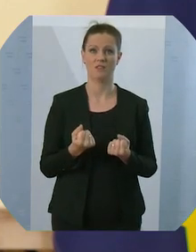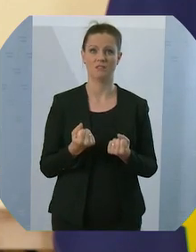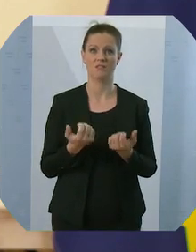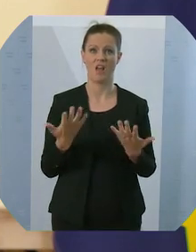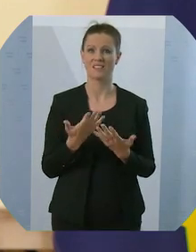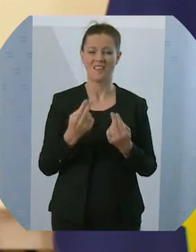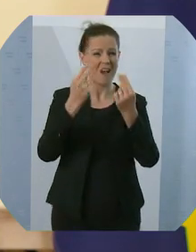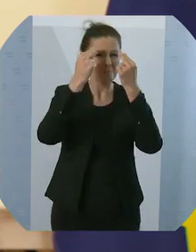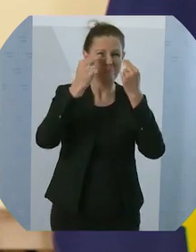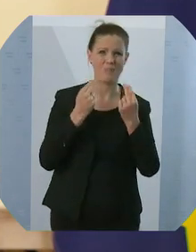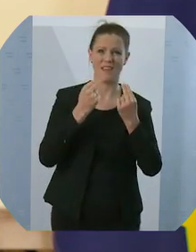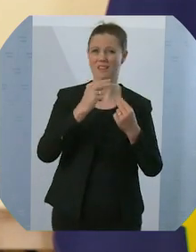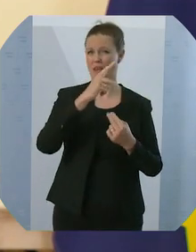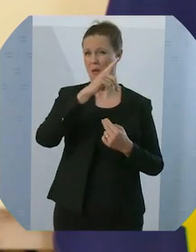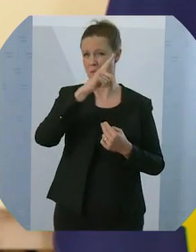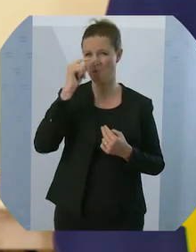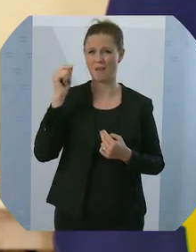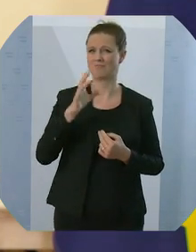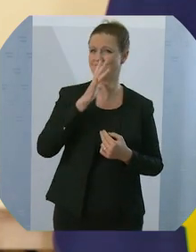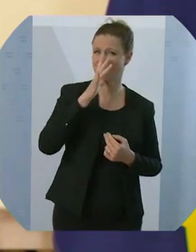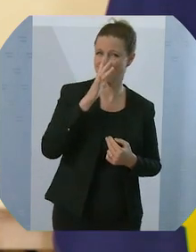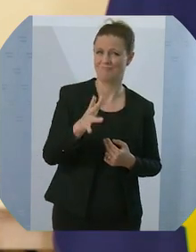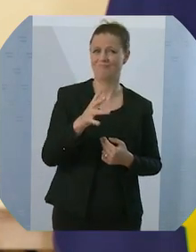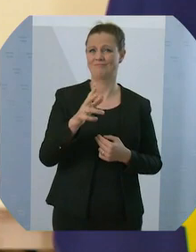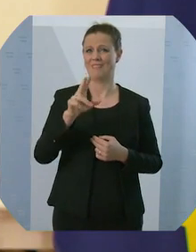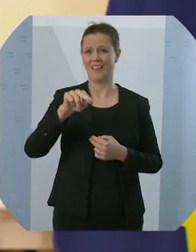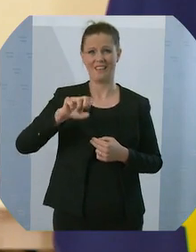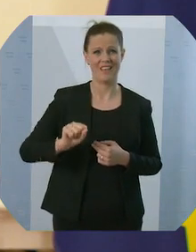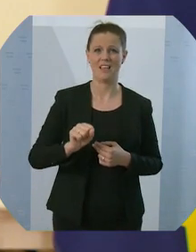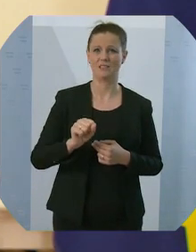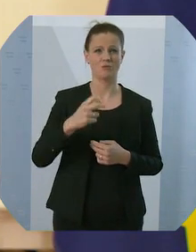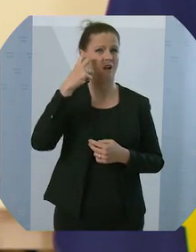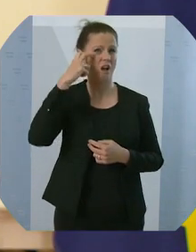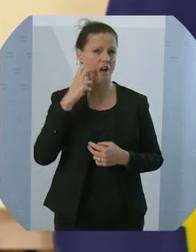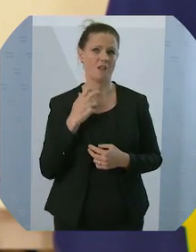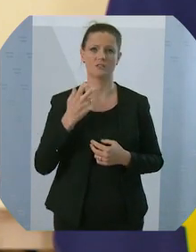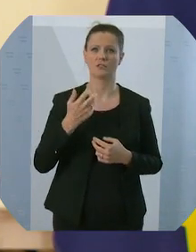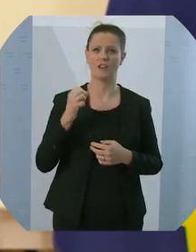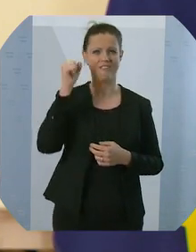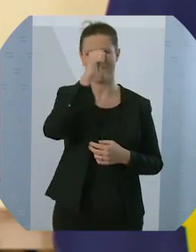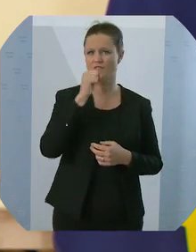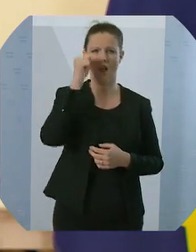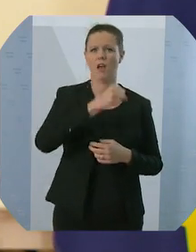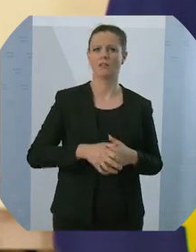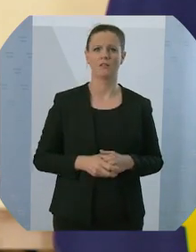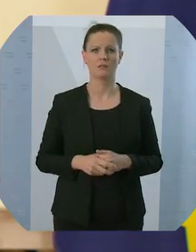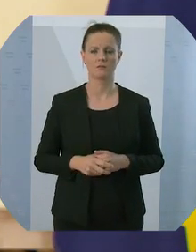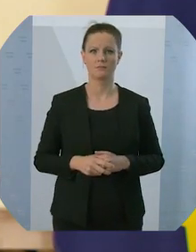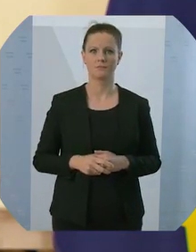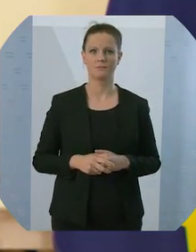menschenverachtenden, nationalistischen und rassistischen Wahns. Und Österreich?